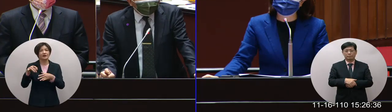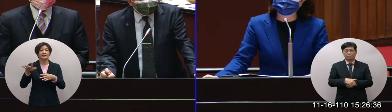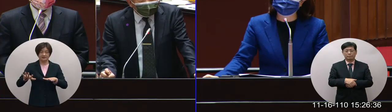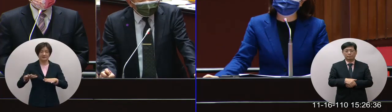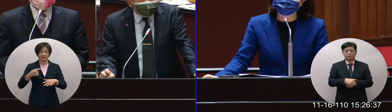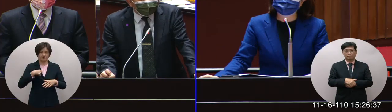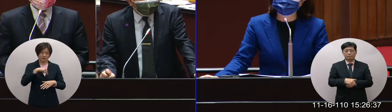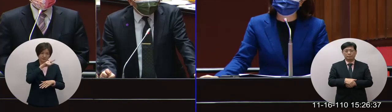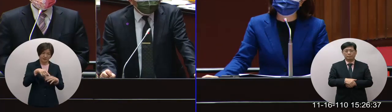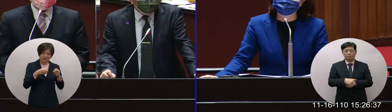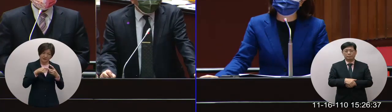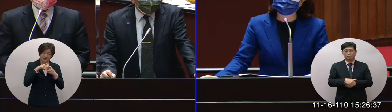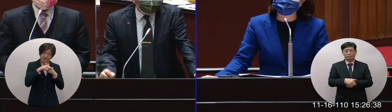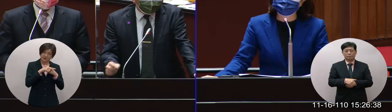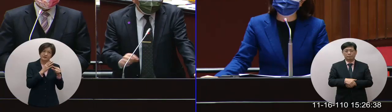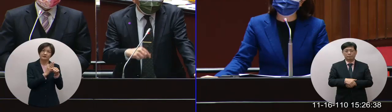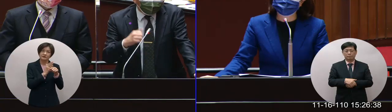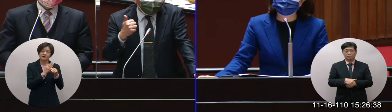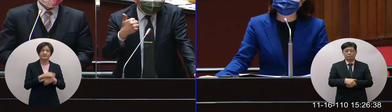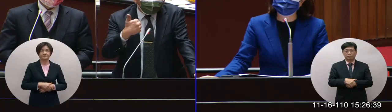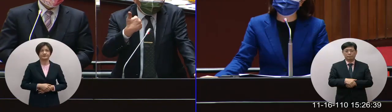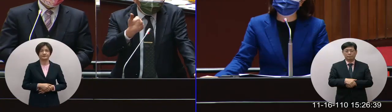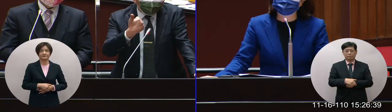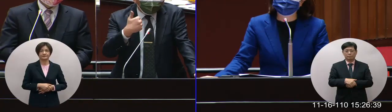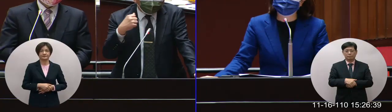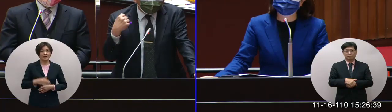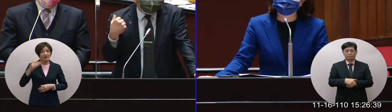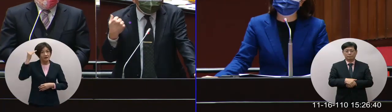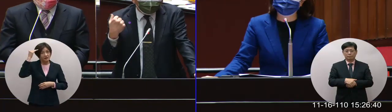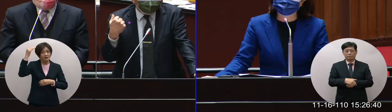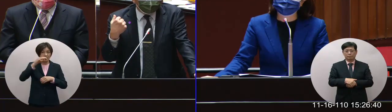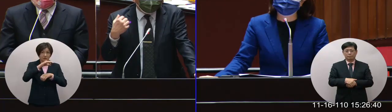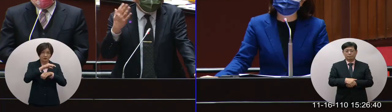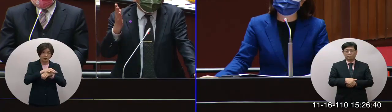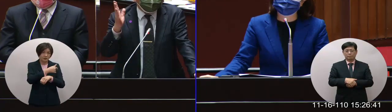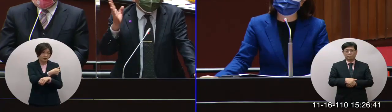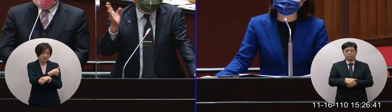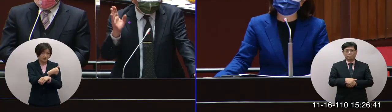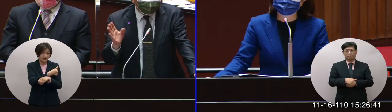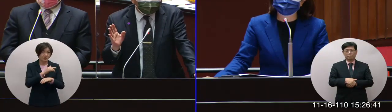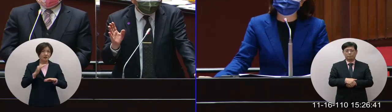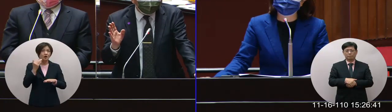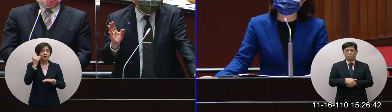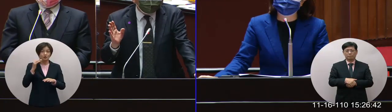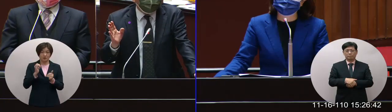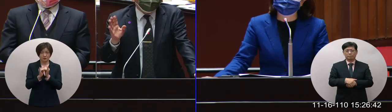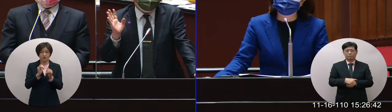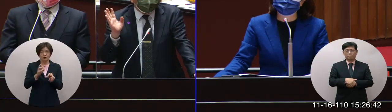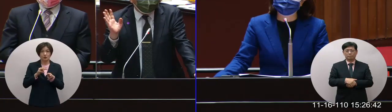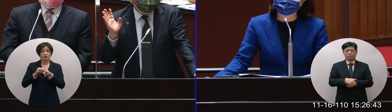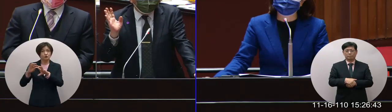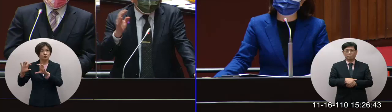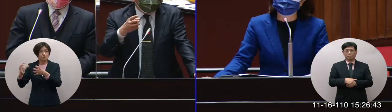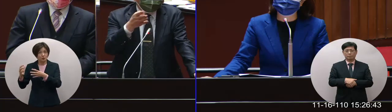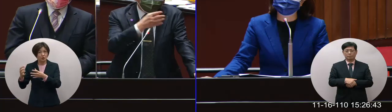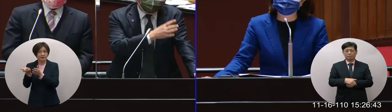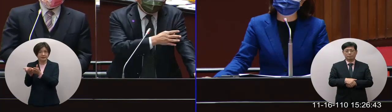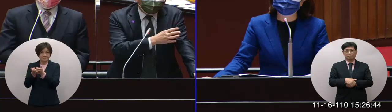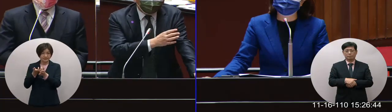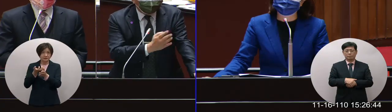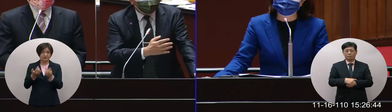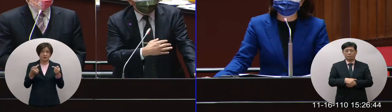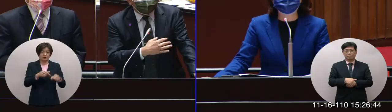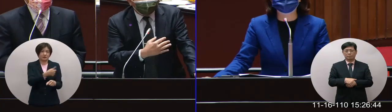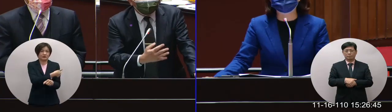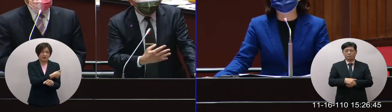議的方向之一不過剛才講就是說這高端為什麼現在要出國他可以混打那